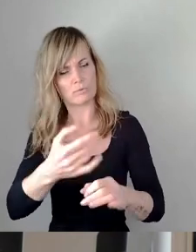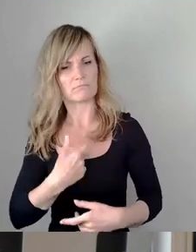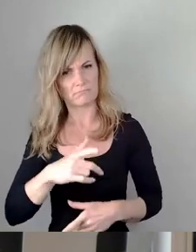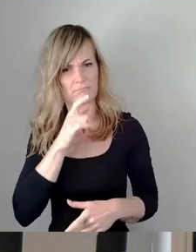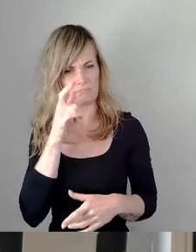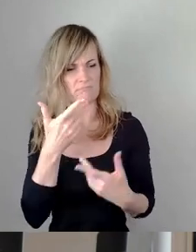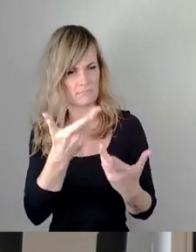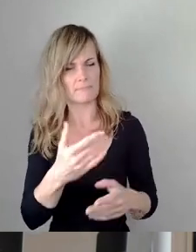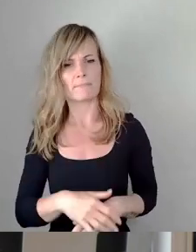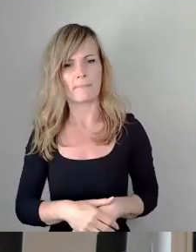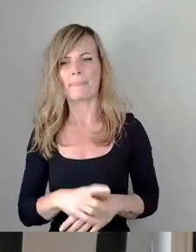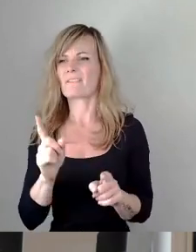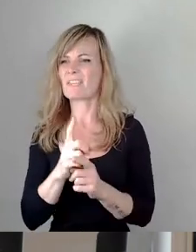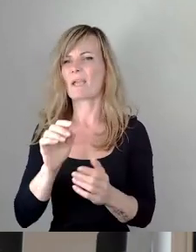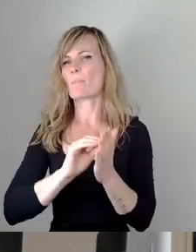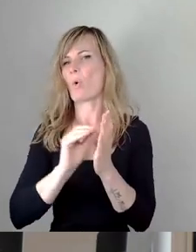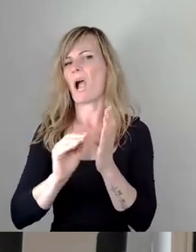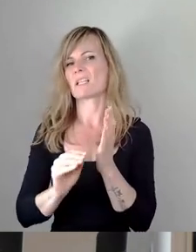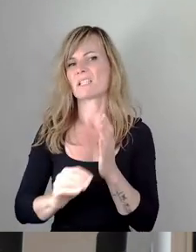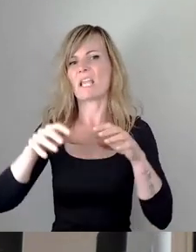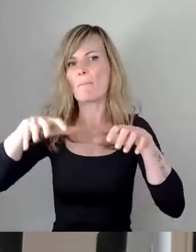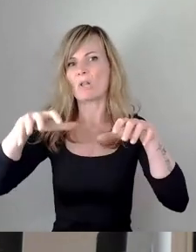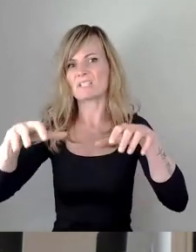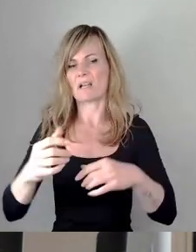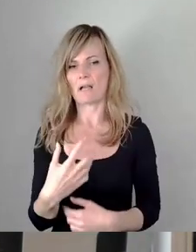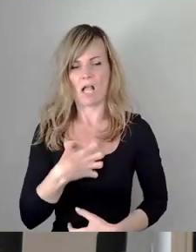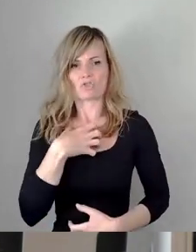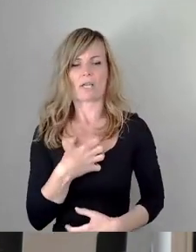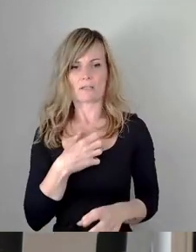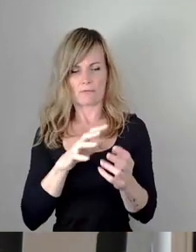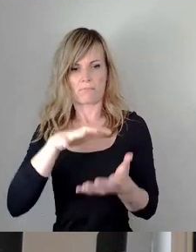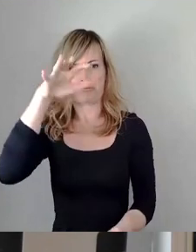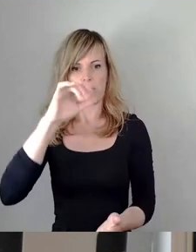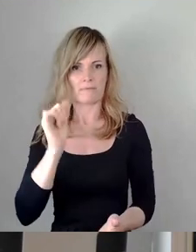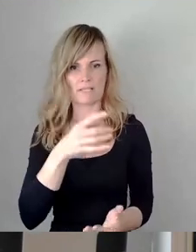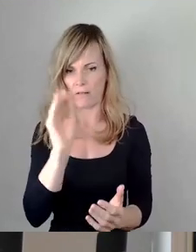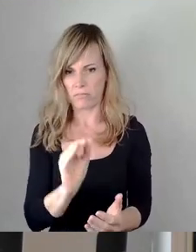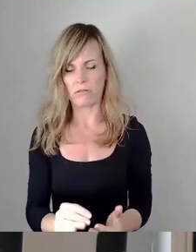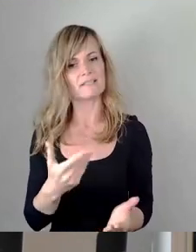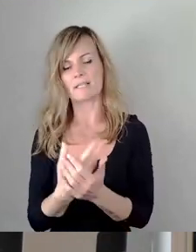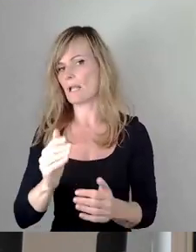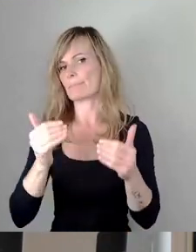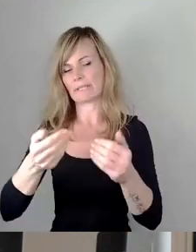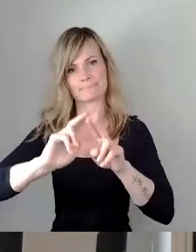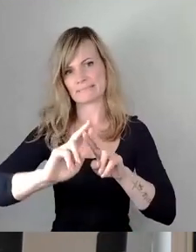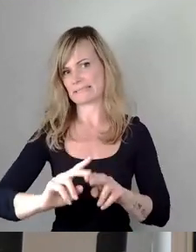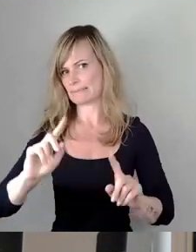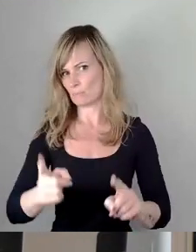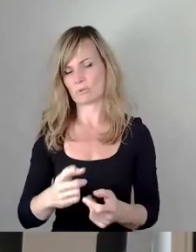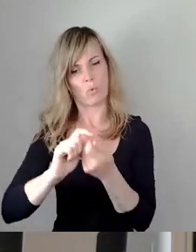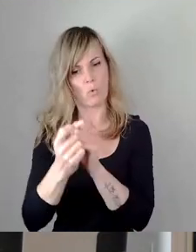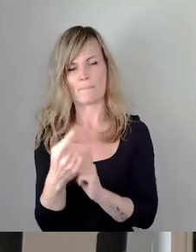Bürokratiemonster, das einen erschrickt. Von daher, da ist Nachbesserungsbedarf. Herr Kollege, der Vorgänger,